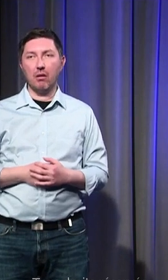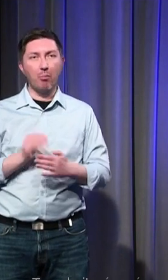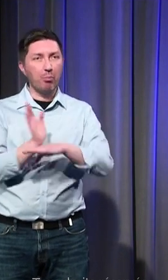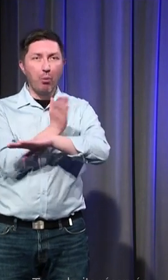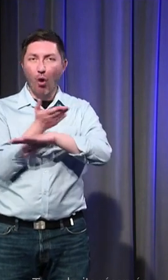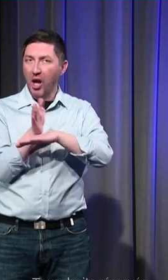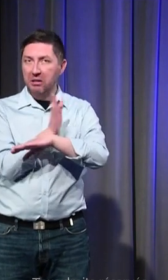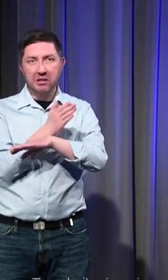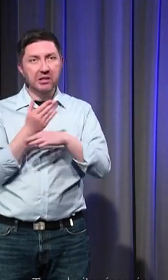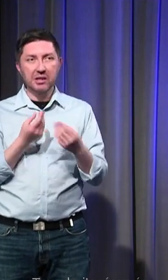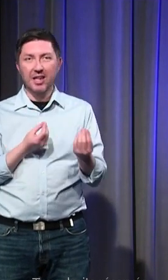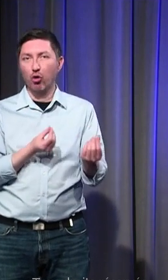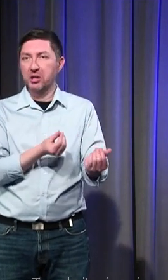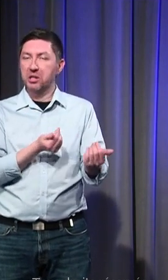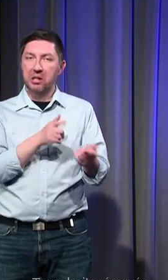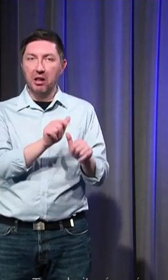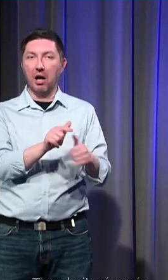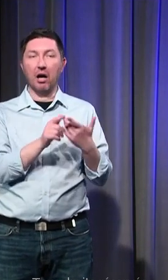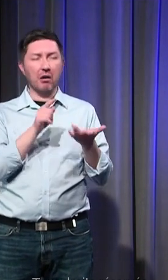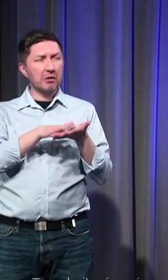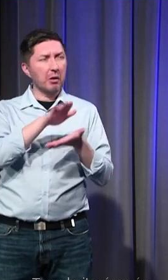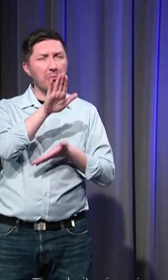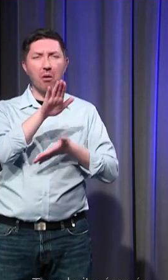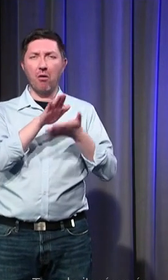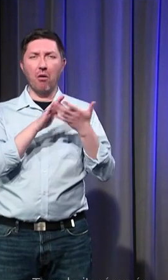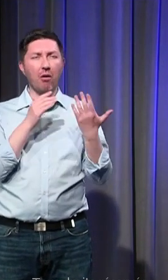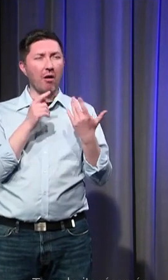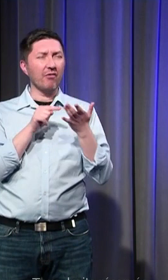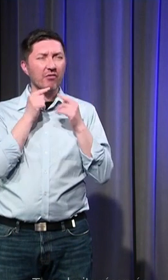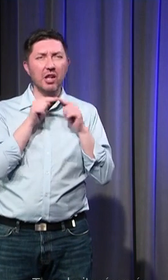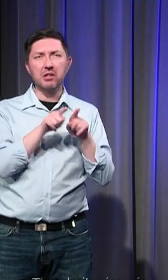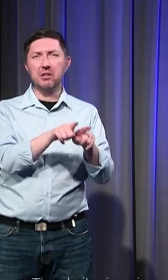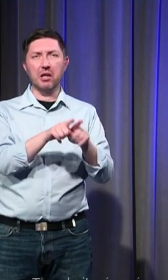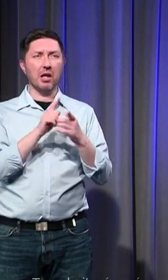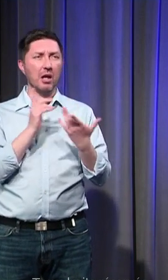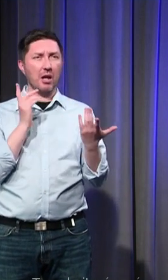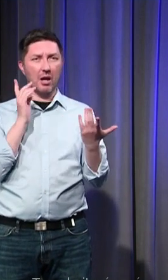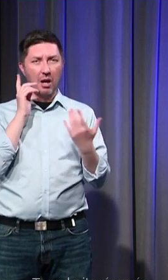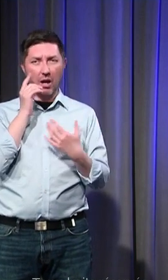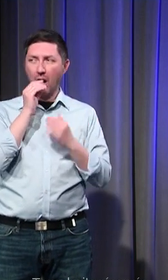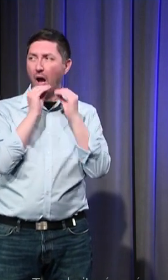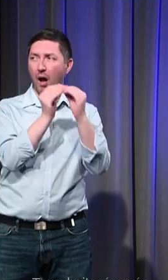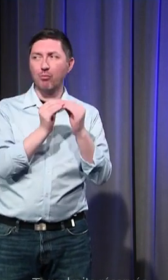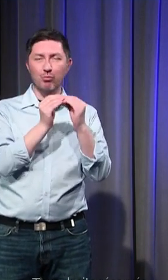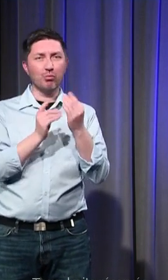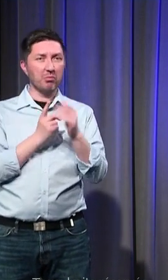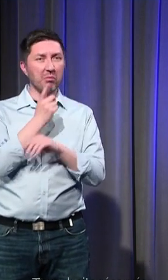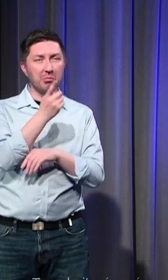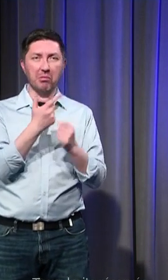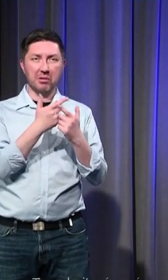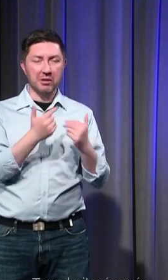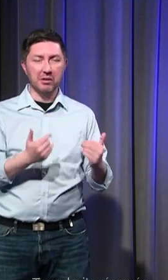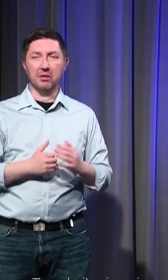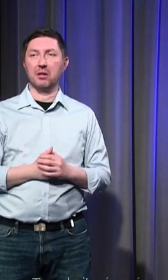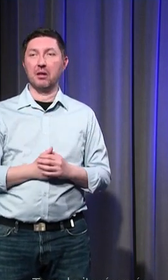érotique on va retrouver dans ces serments de fidélité de foi d'amour entre chevaliers mais il ne faut jamais oublier que